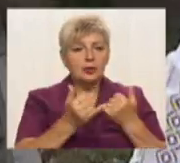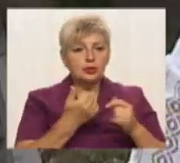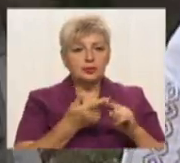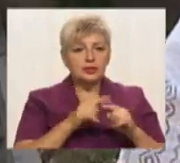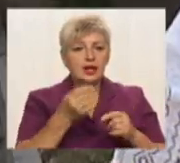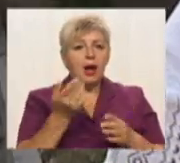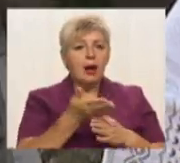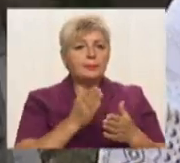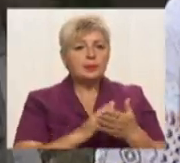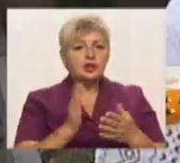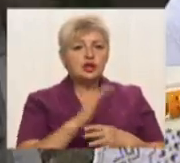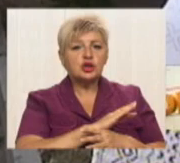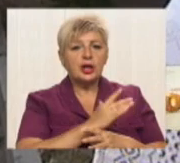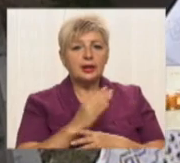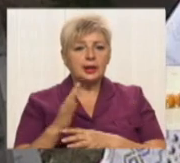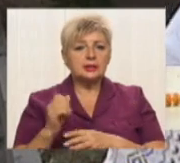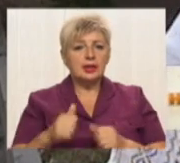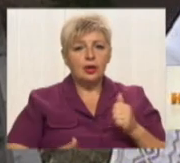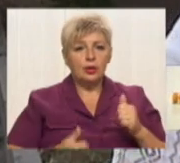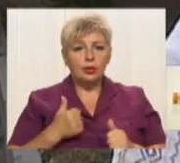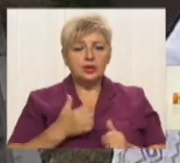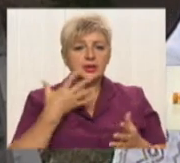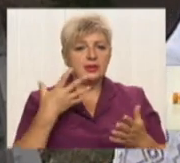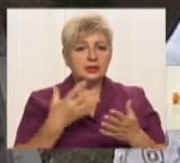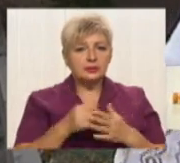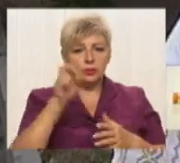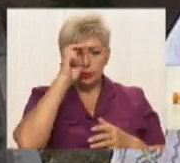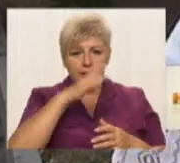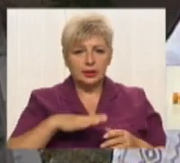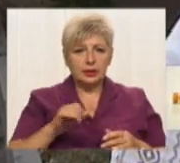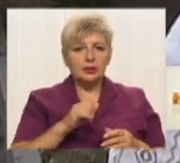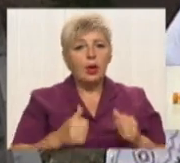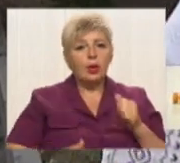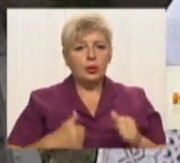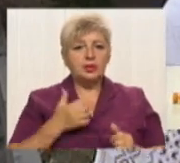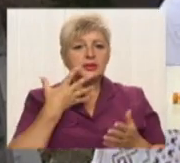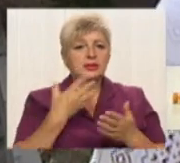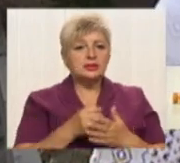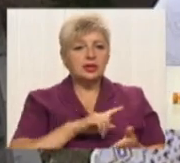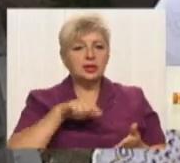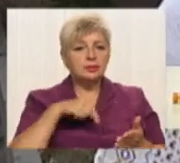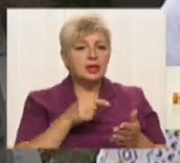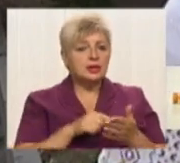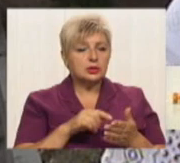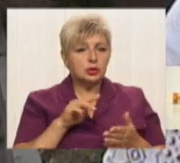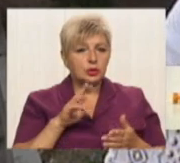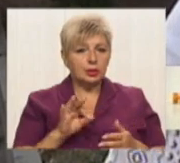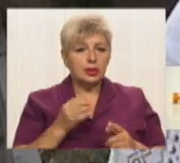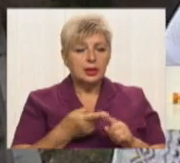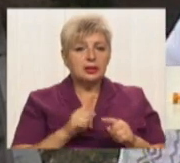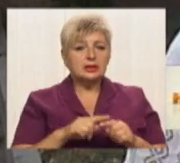Гордість за свою країну, гордість за своє місто – це